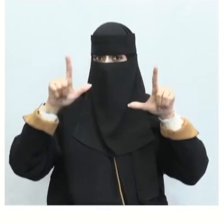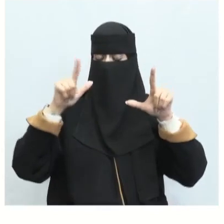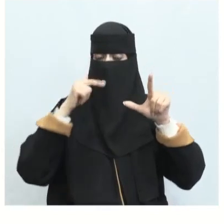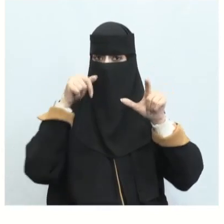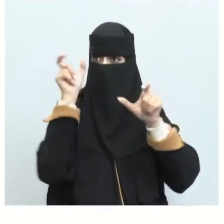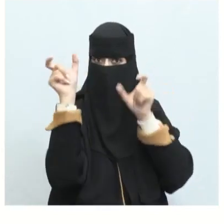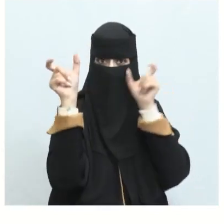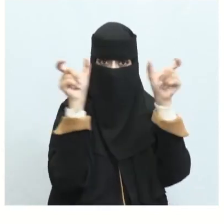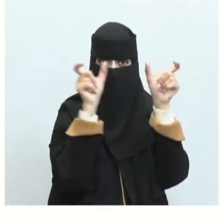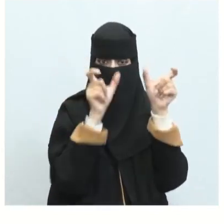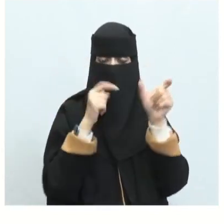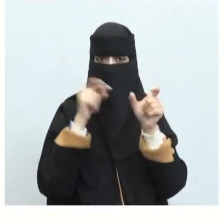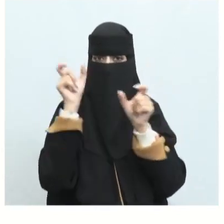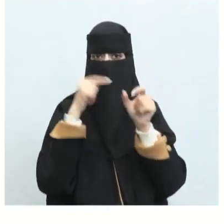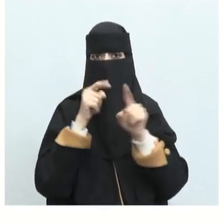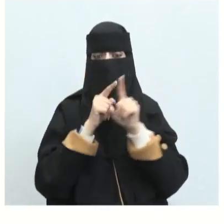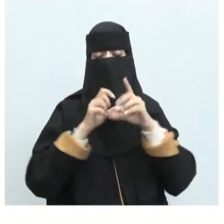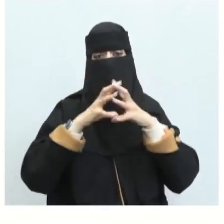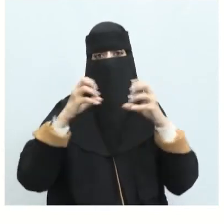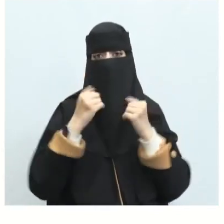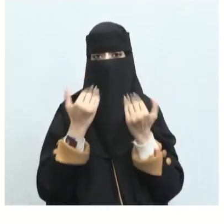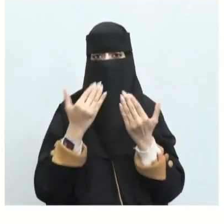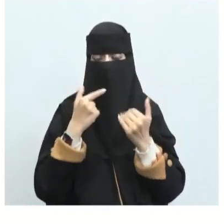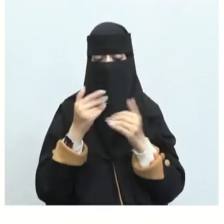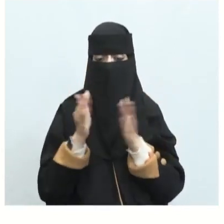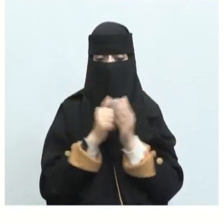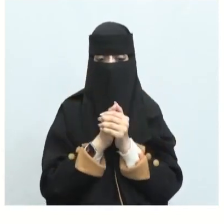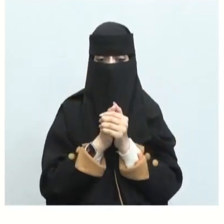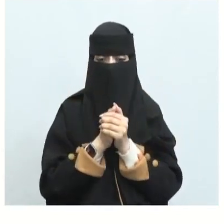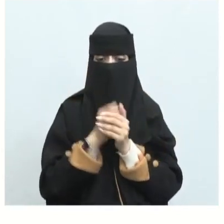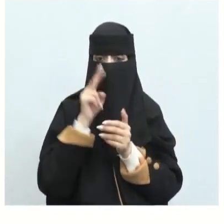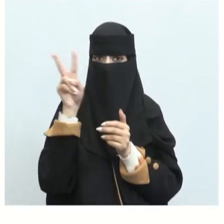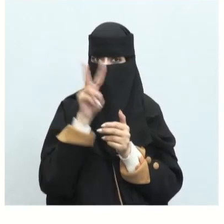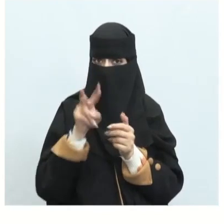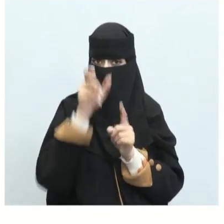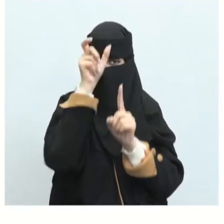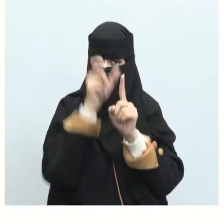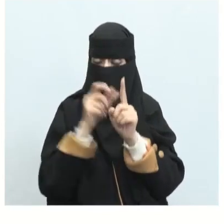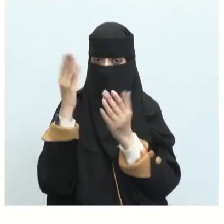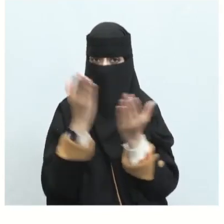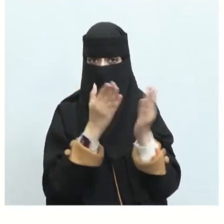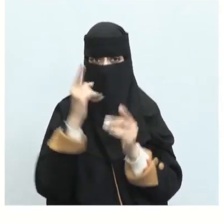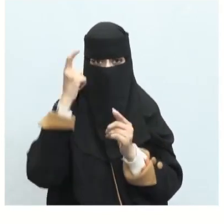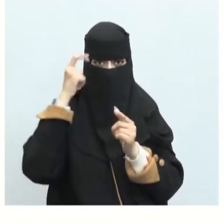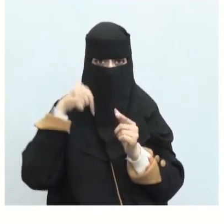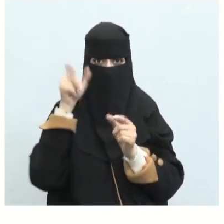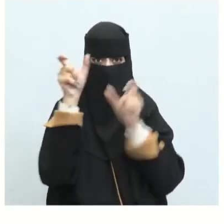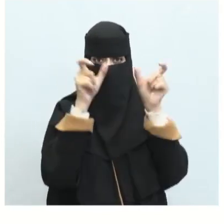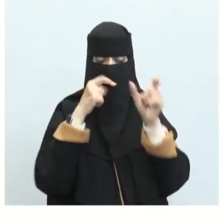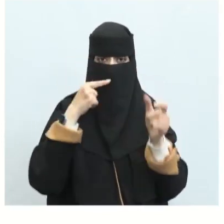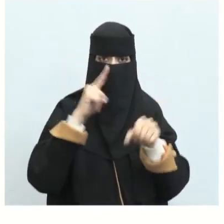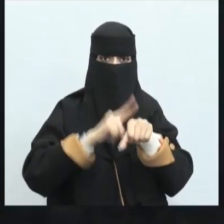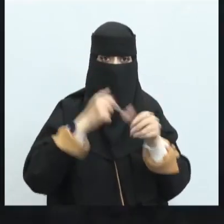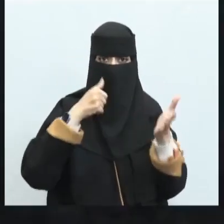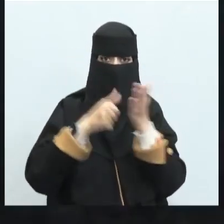المعاني واضحة ليس فيها تلك المبالغة يكفي قارئ الشعر الجاهلي معرفة ألفاظ الجاهلي أن يتضح له المعنى